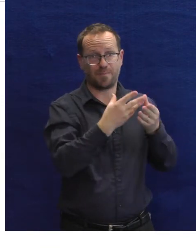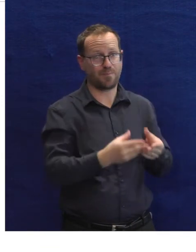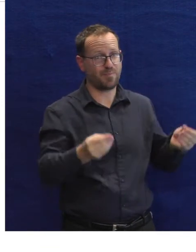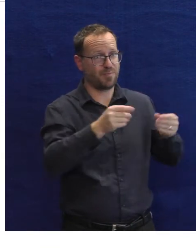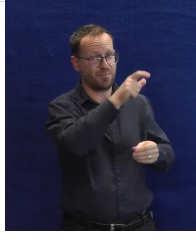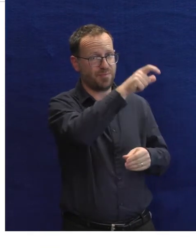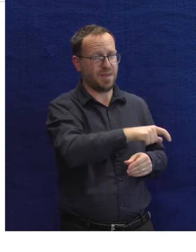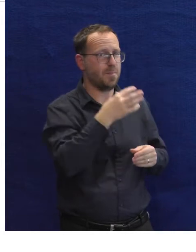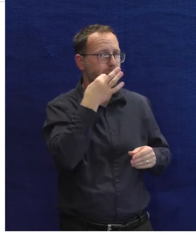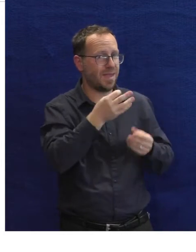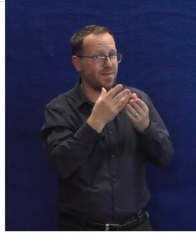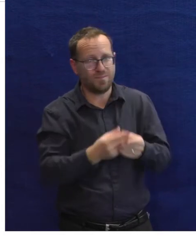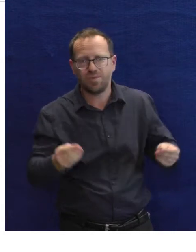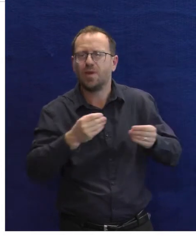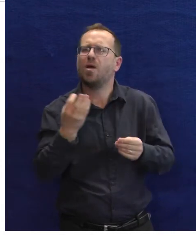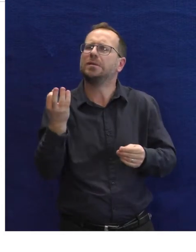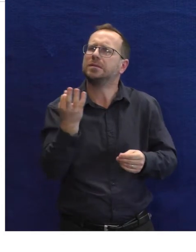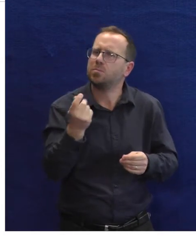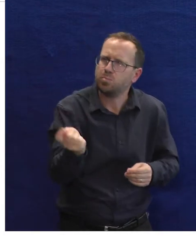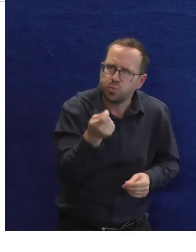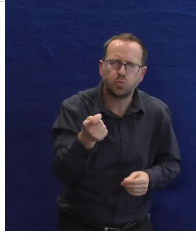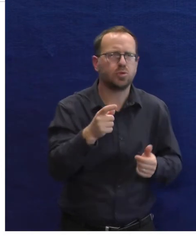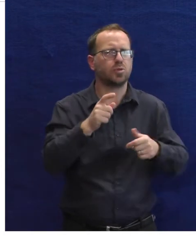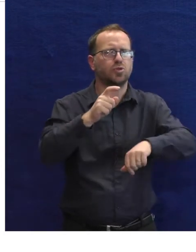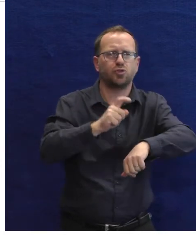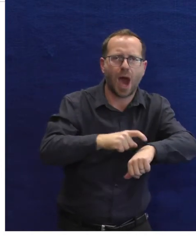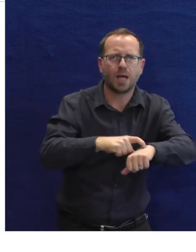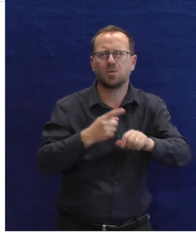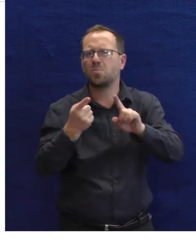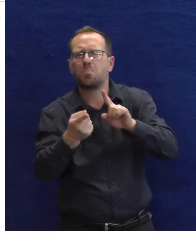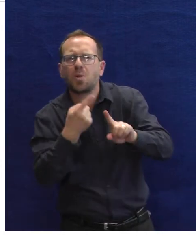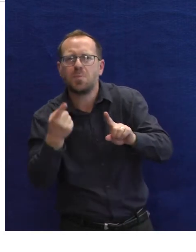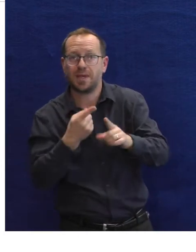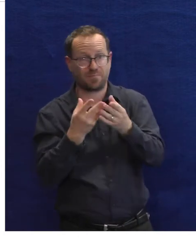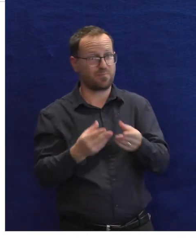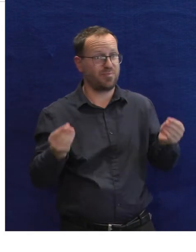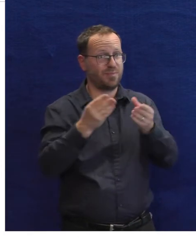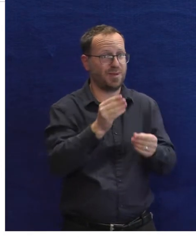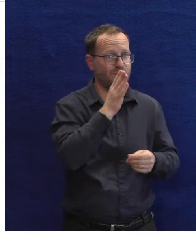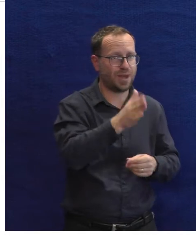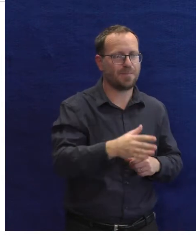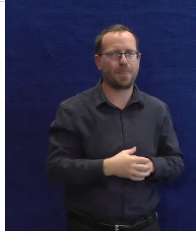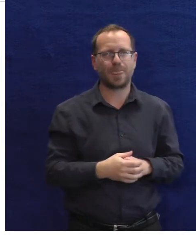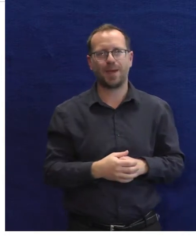a současně by vám pak přiblížila to, co všechno v půjčovně si momentálně lidé mohou půjčit.